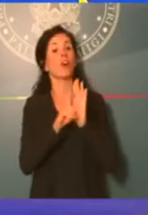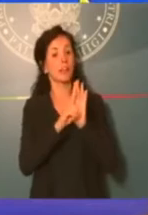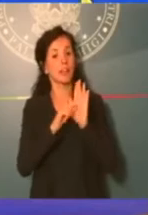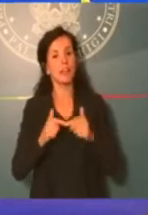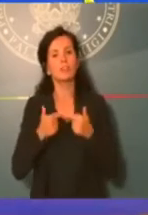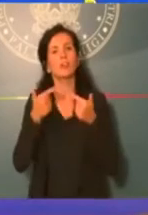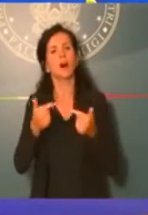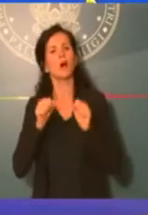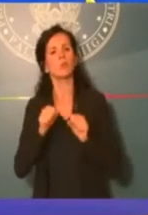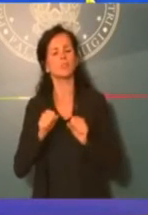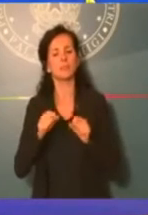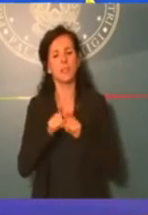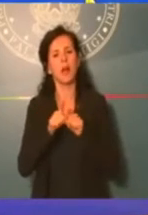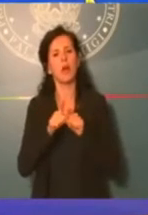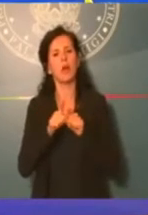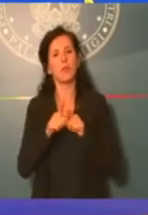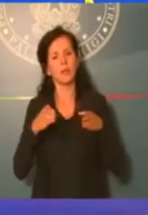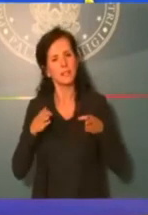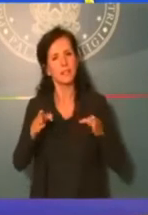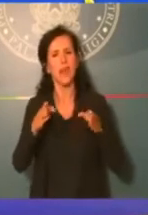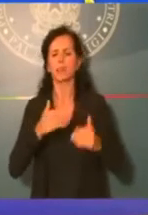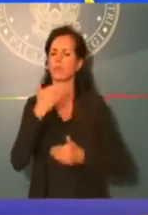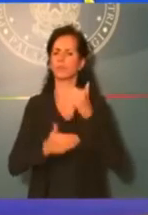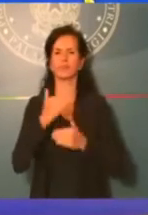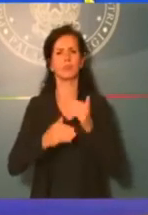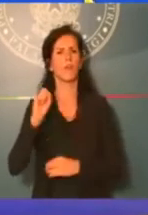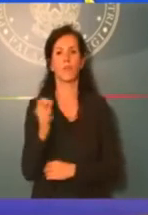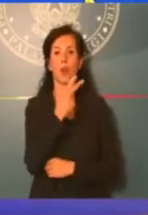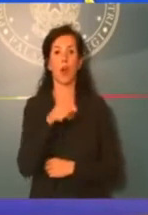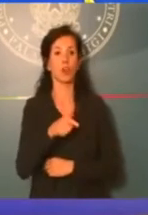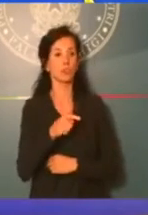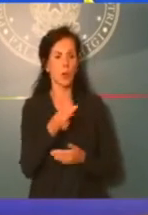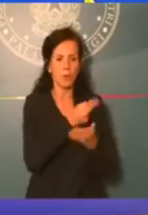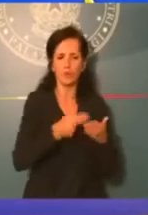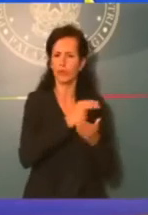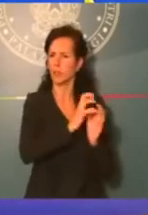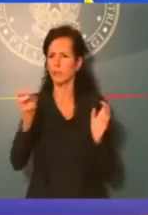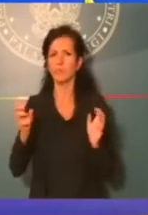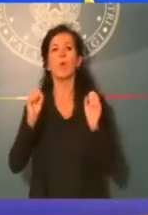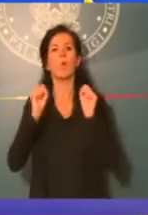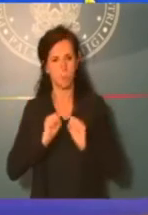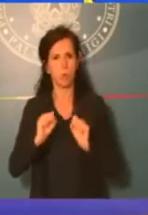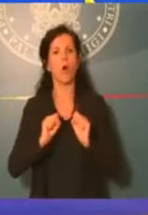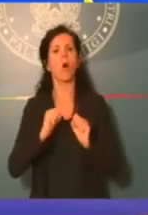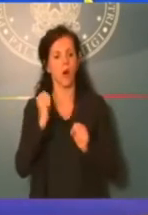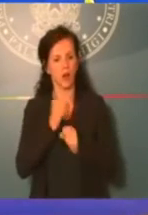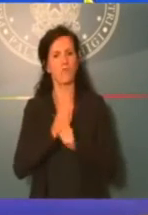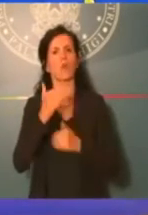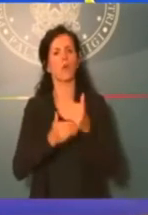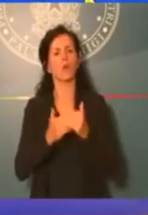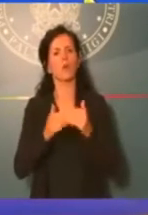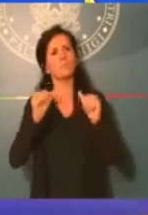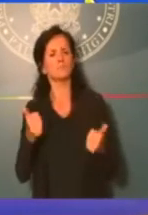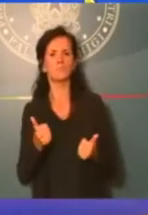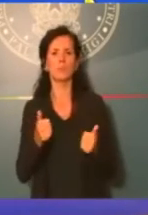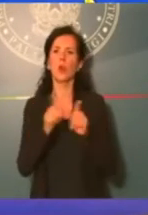percorso a scorrimento veloce per tutte queste opere, affinché si possa avere un rapporto leggero, diciamo a portata di